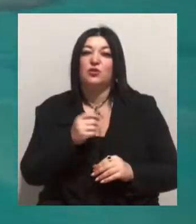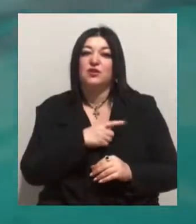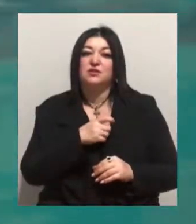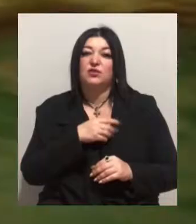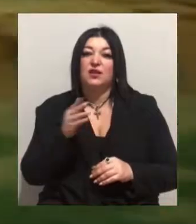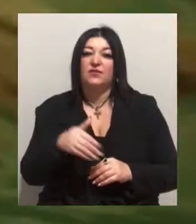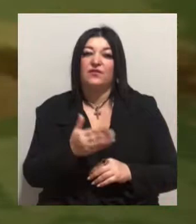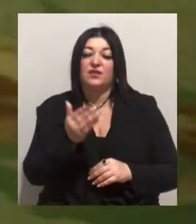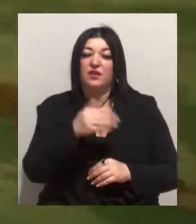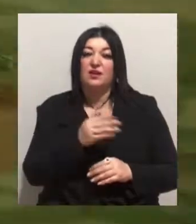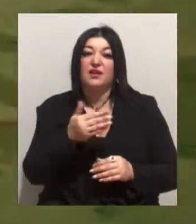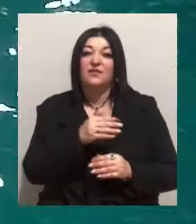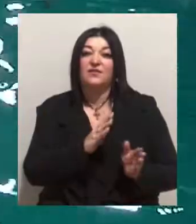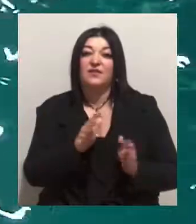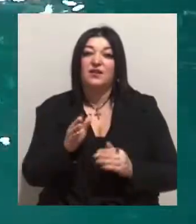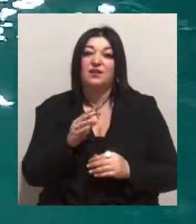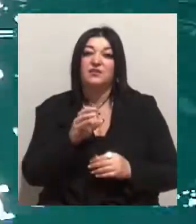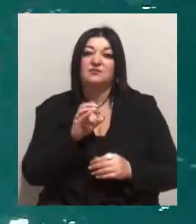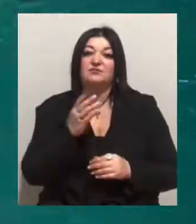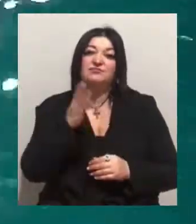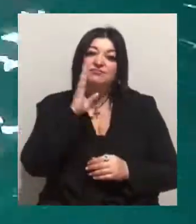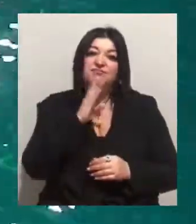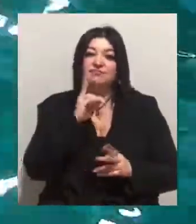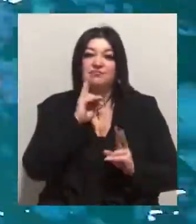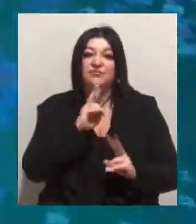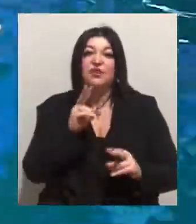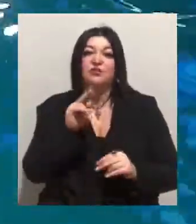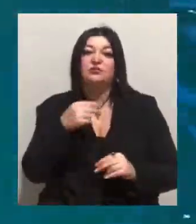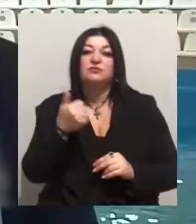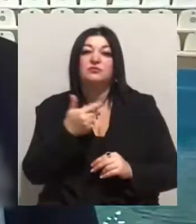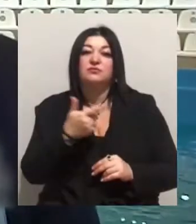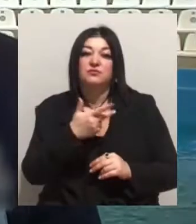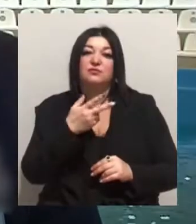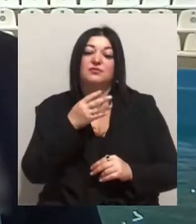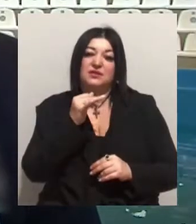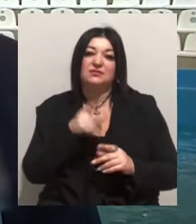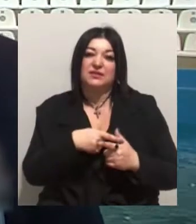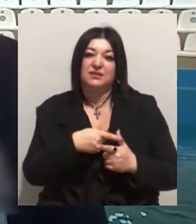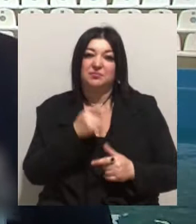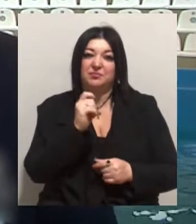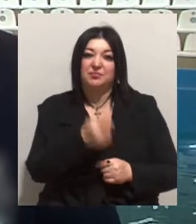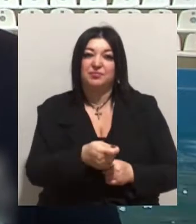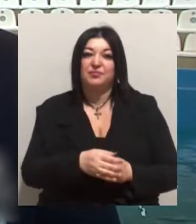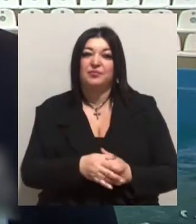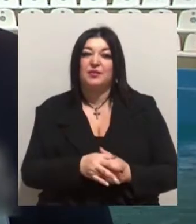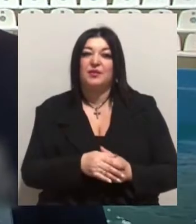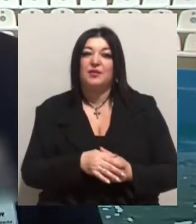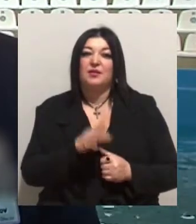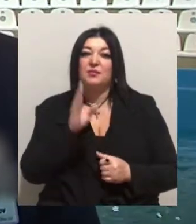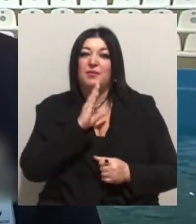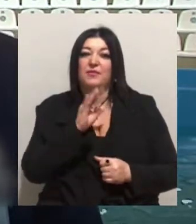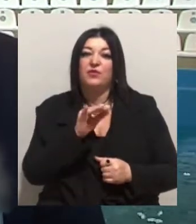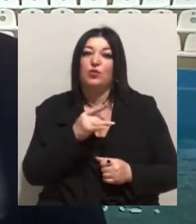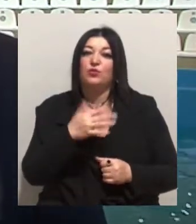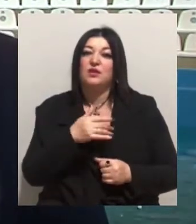Стать дельфіняти поки невідома. Її визначать за кілька тижнів. Тоді й назвуть маля. Мама Мідорі, вже другий раз у нас мама.